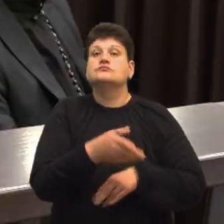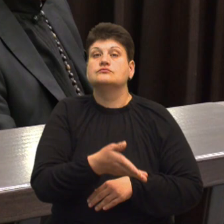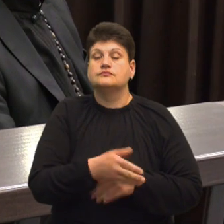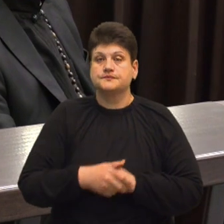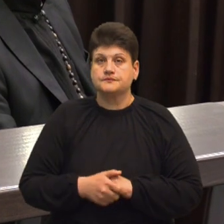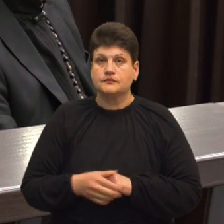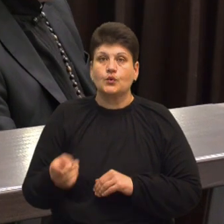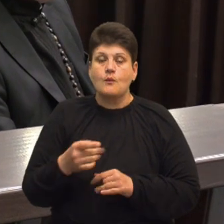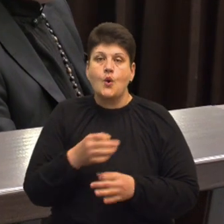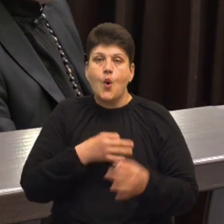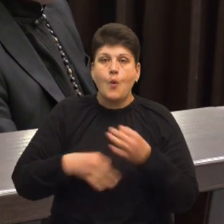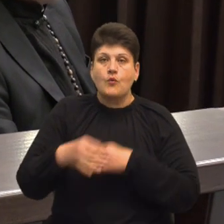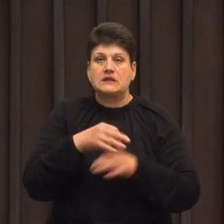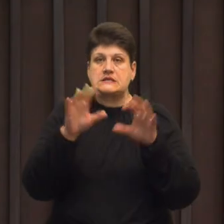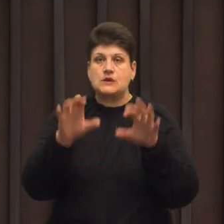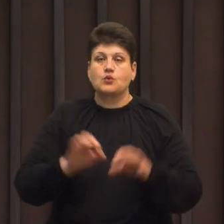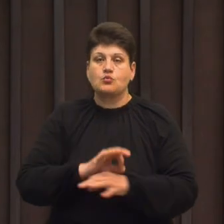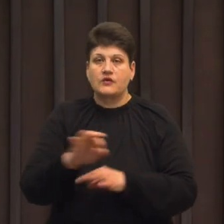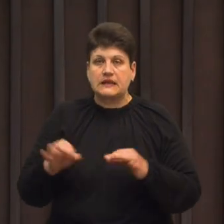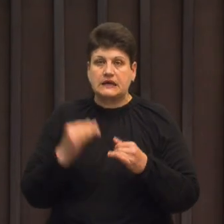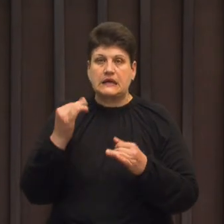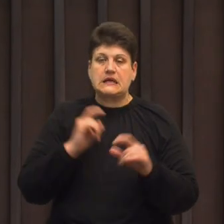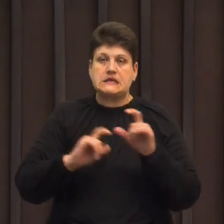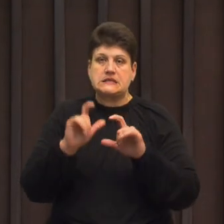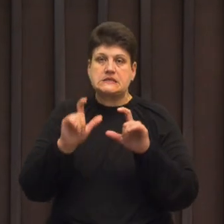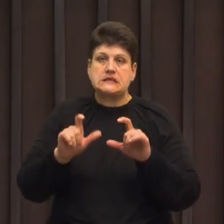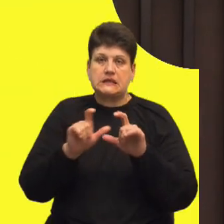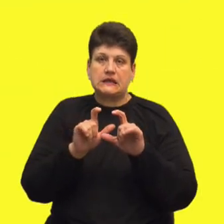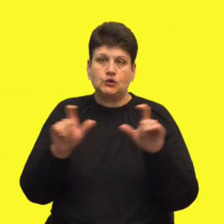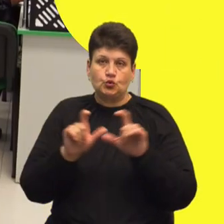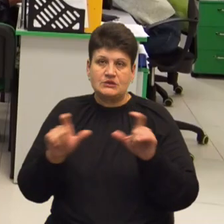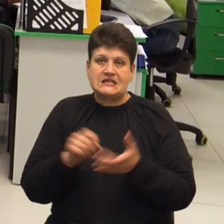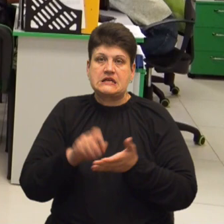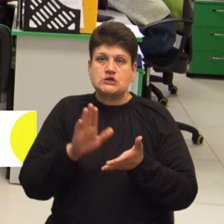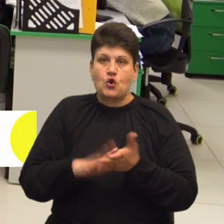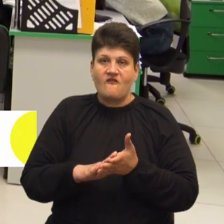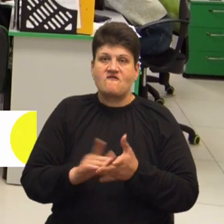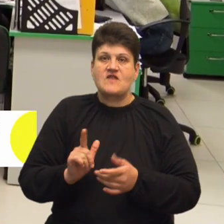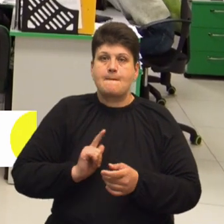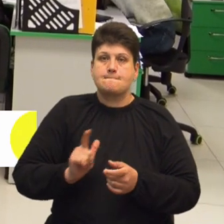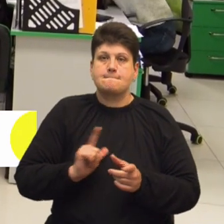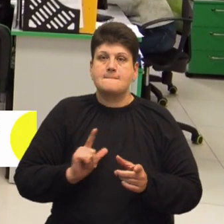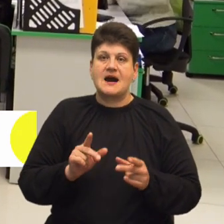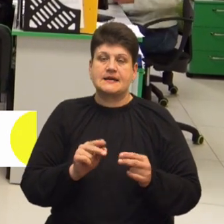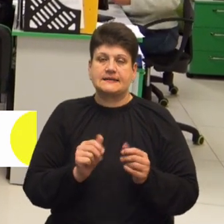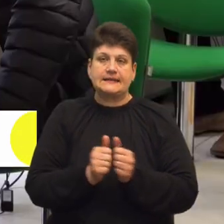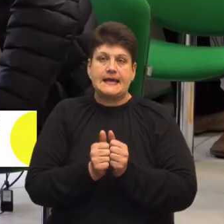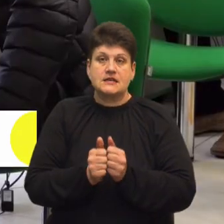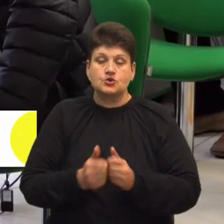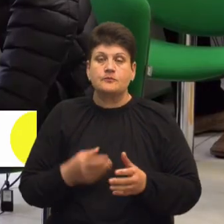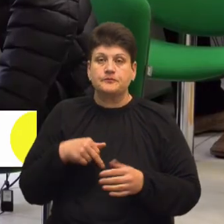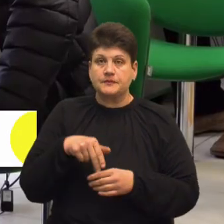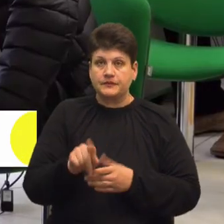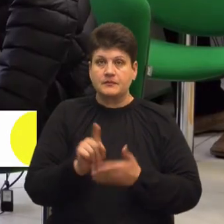Тернополі обговорили законопроєкт про інститут реєстрованих партнерств. Щоб вийти на пенсію у 2023 році,